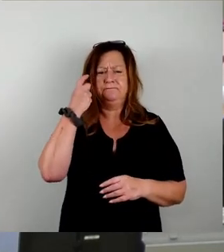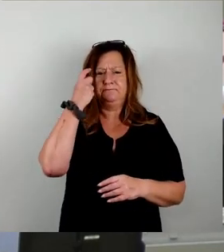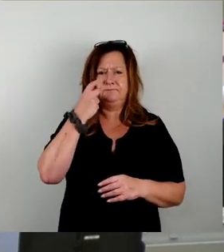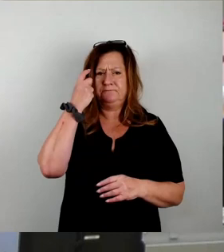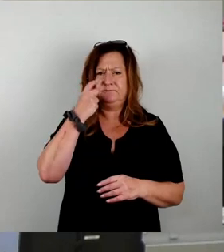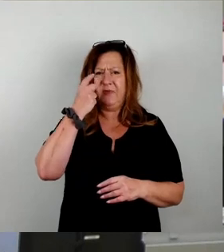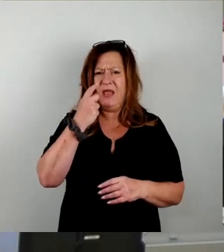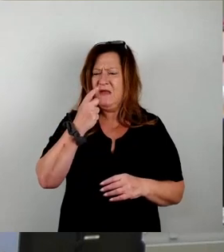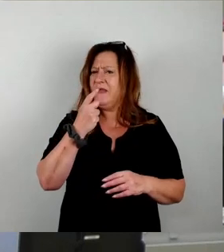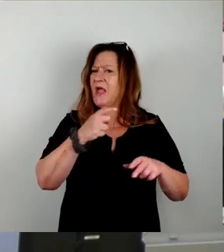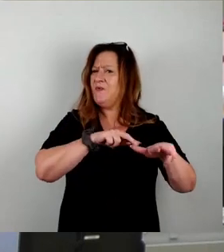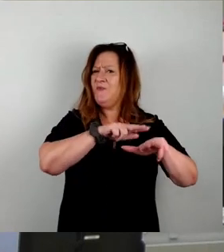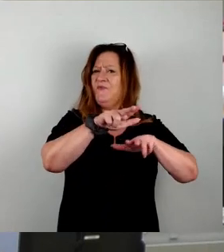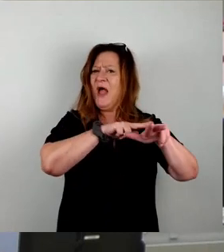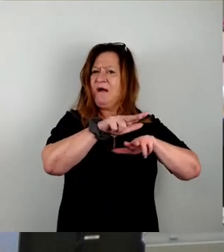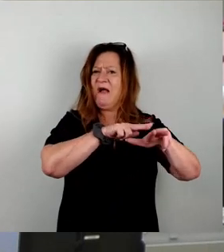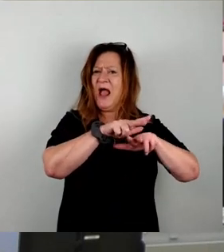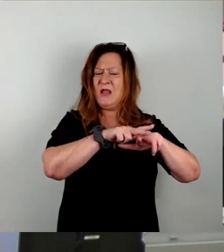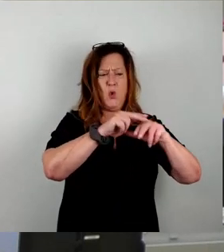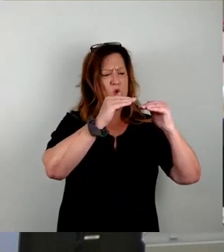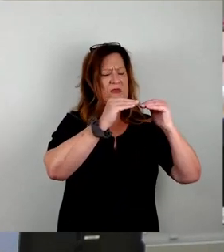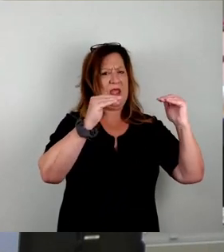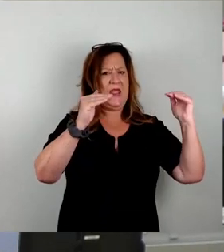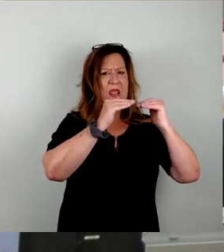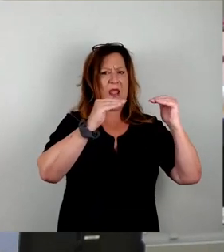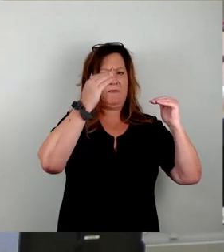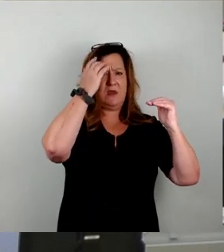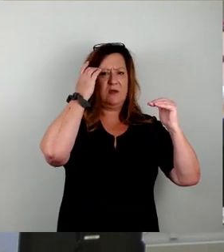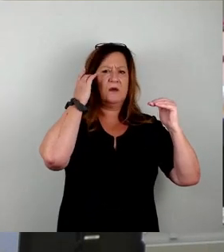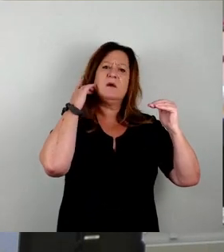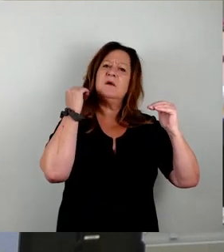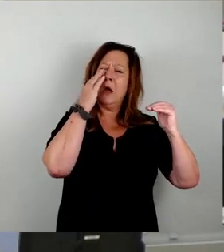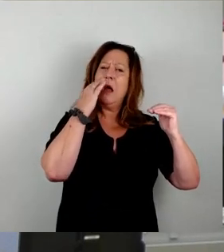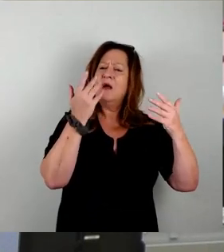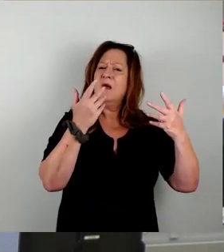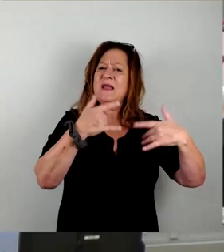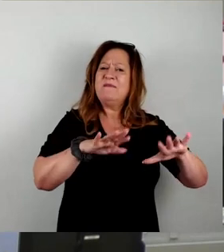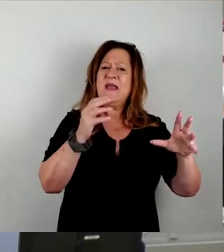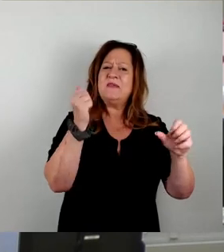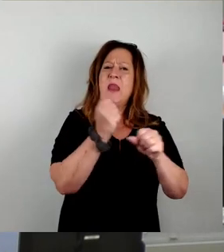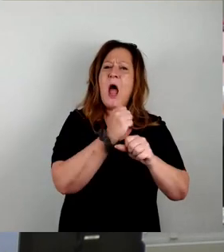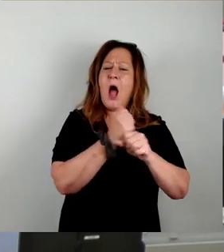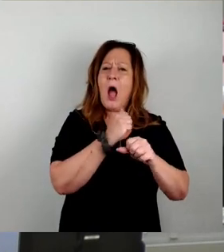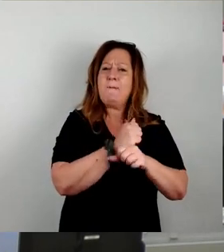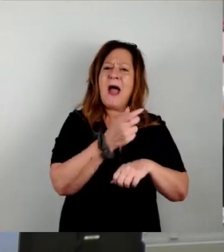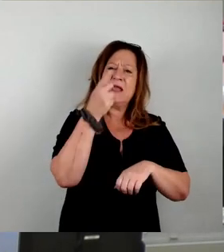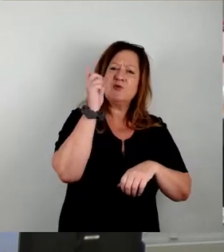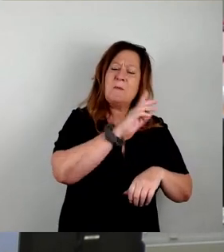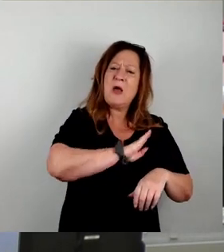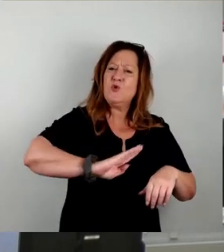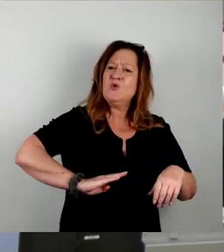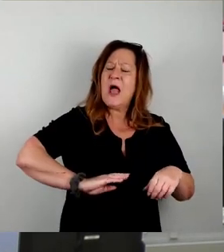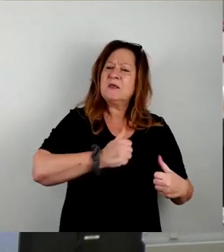Verwaltungsebene bei der Arbeitstagung des Landeskommandos Sachsen, der Bundeswehr, die sich mit der